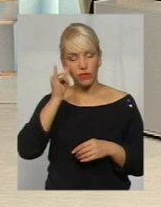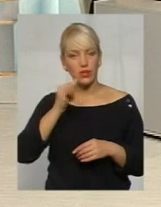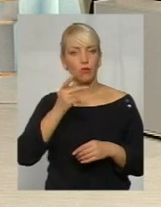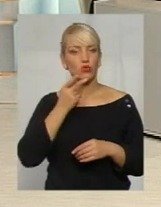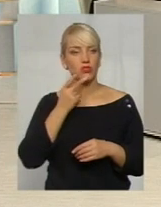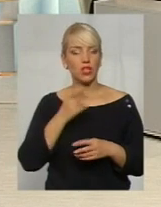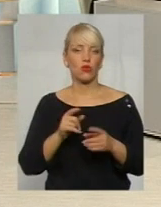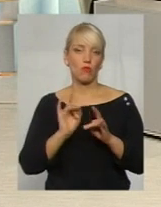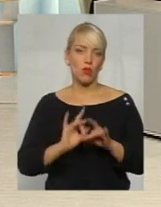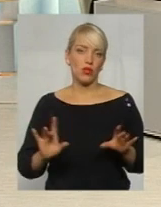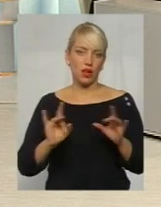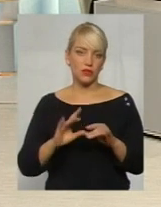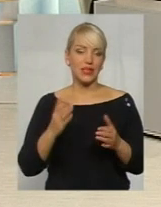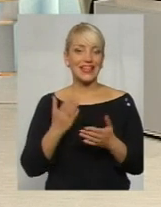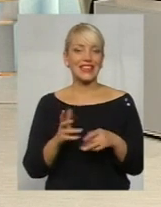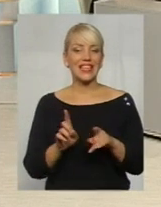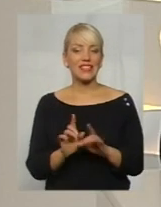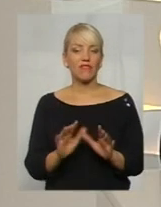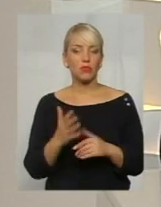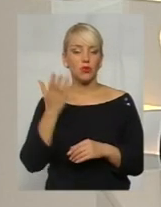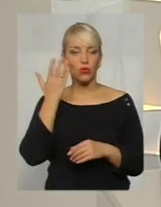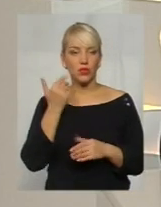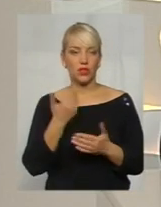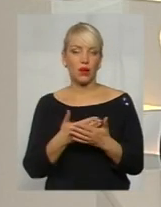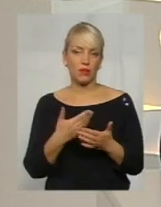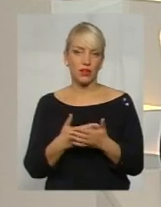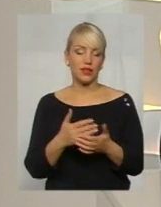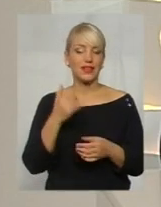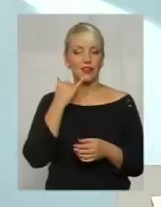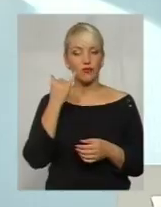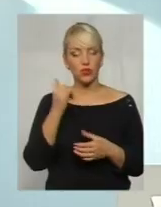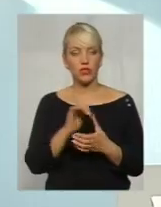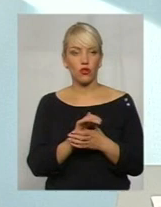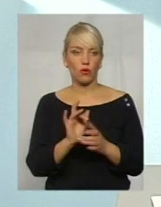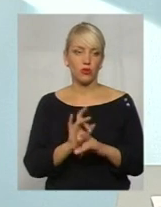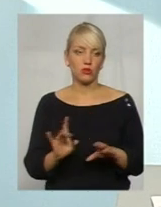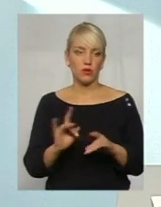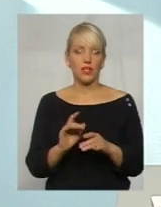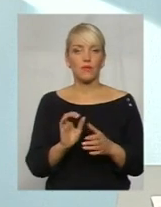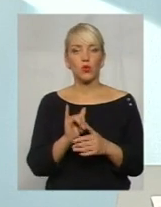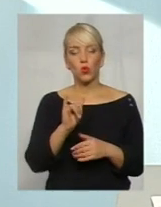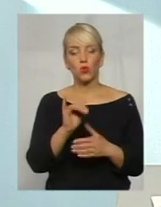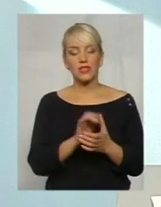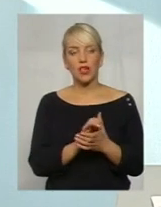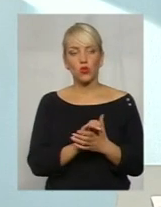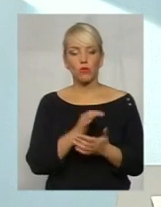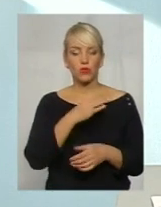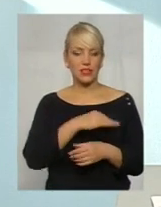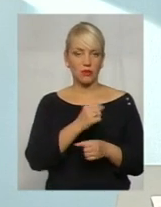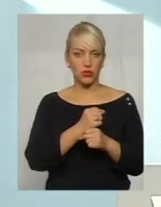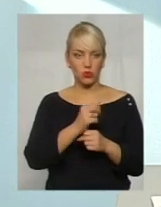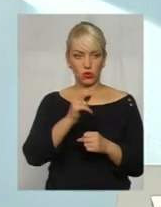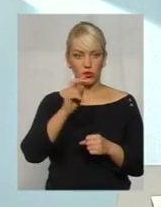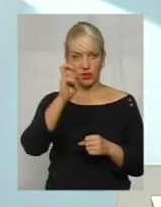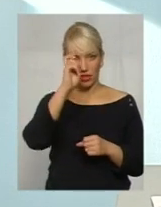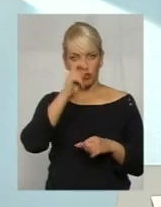Адже є такі випадки, коли, наприклад, телефонують, знайомі розповідають, в знайому син працює теж в поліції, до нього